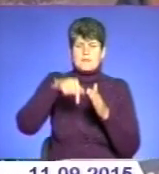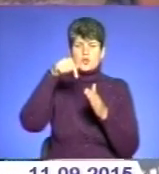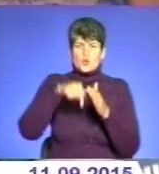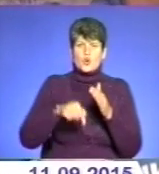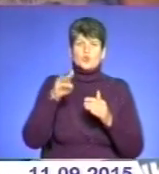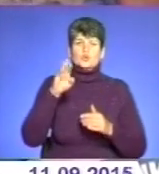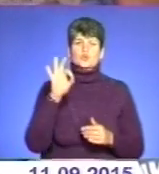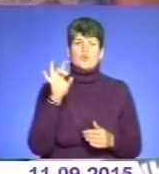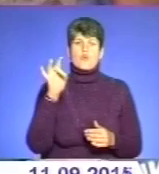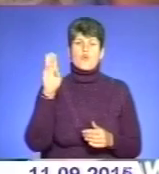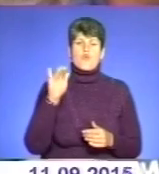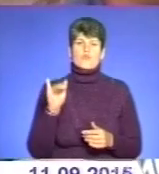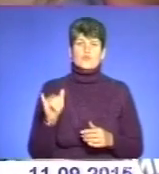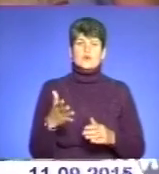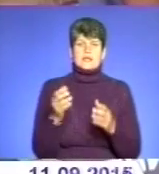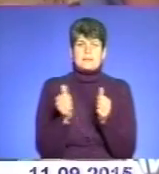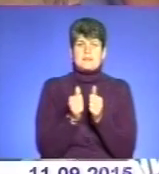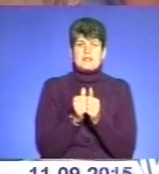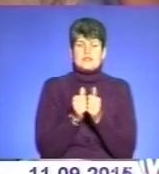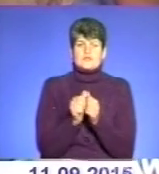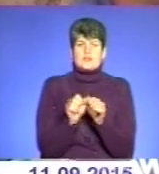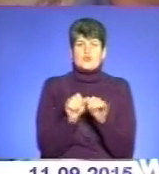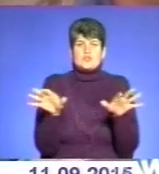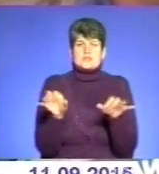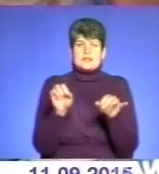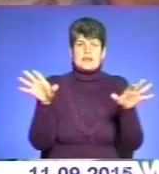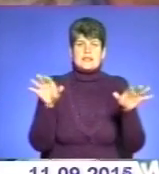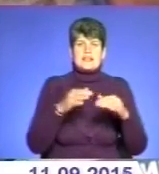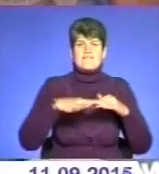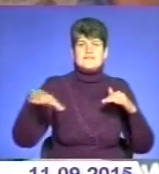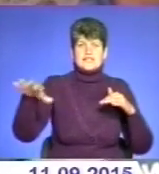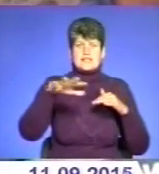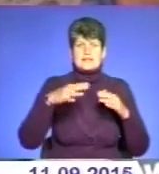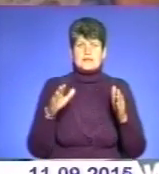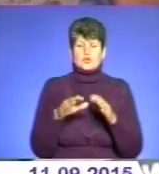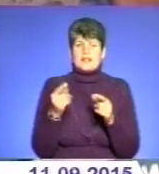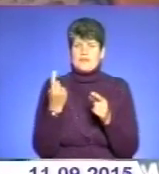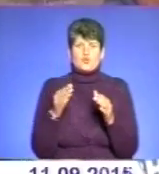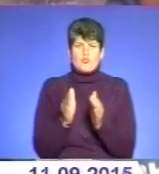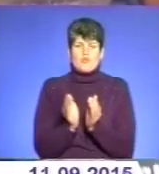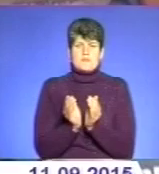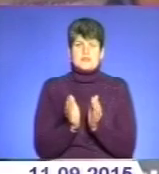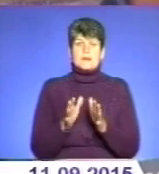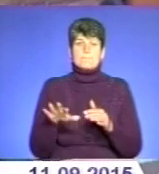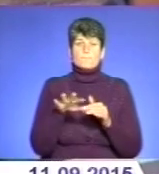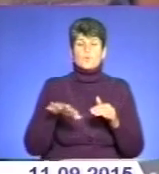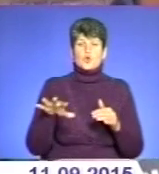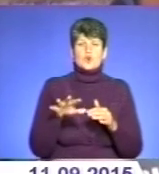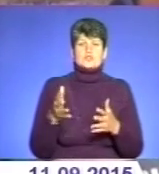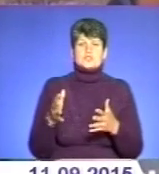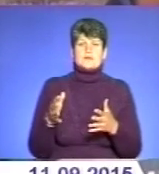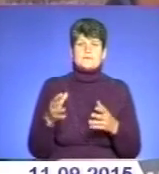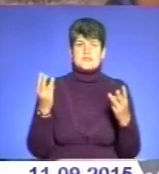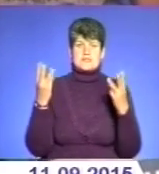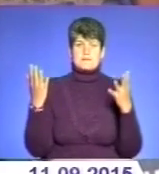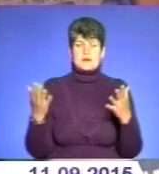і те, що безпосередньо осередки пожежі розкидані на великій території, а не скупчені в одному місці. Площа займання самого торфу